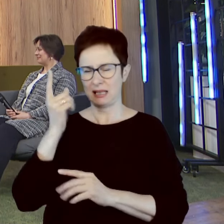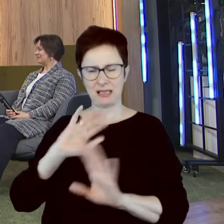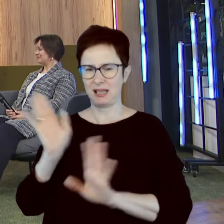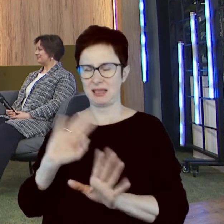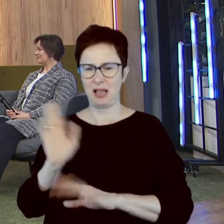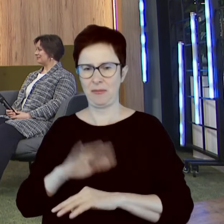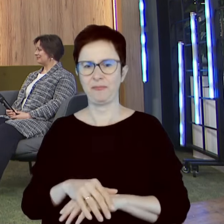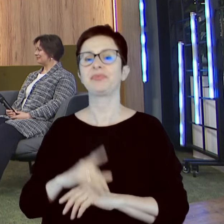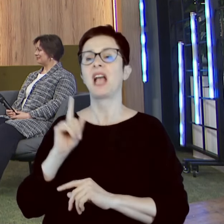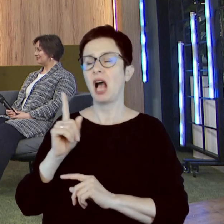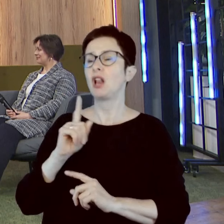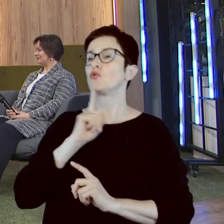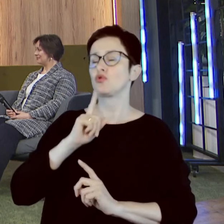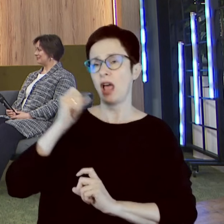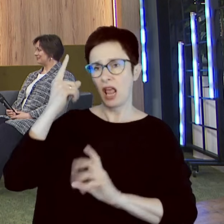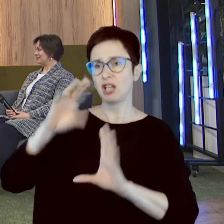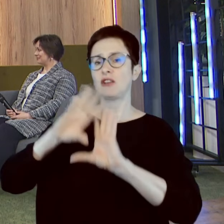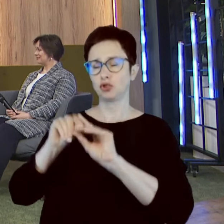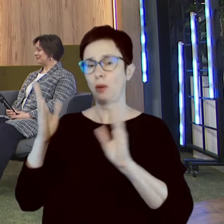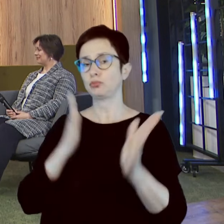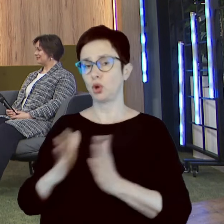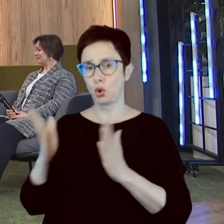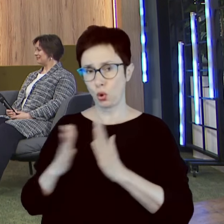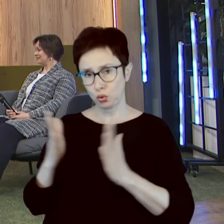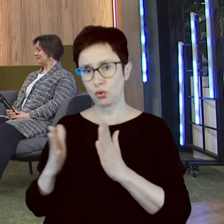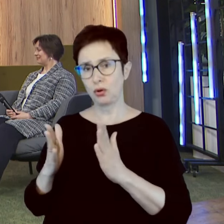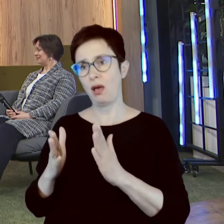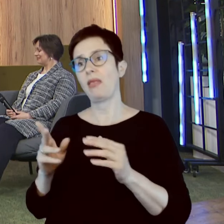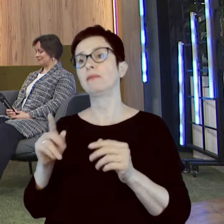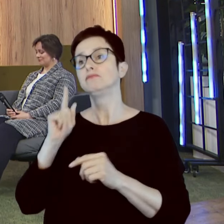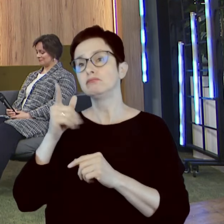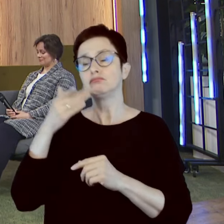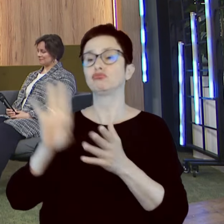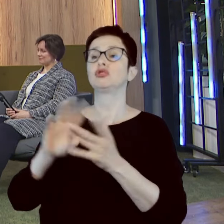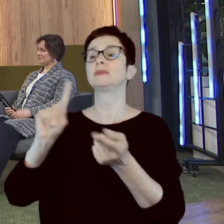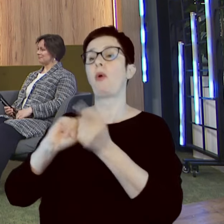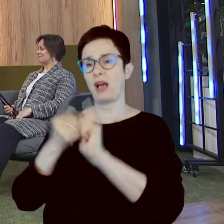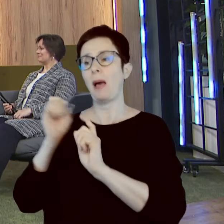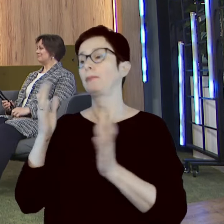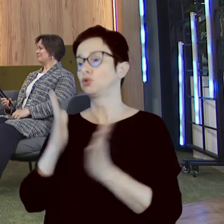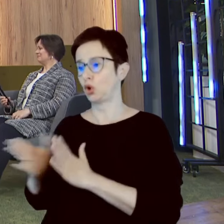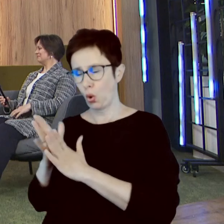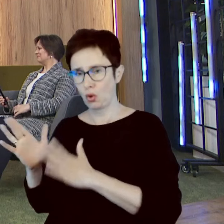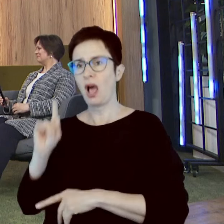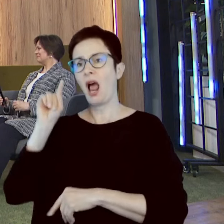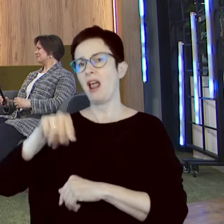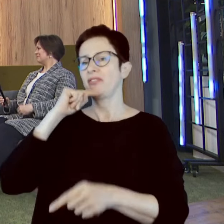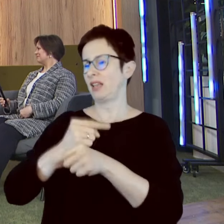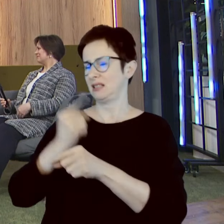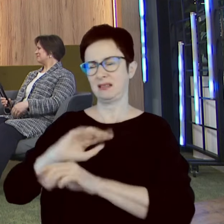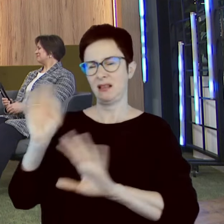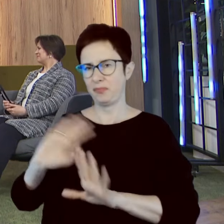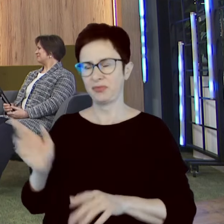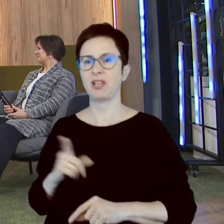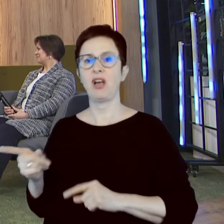inteligencja przygotuje wszystko po spotkanie zarządu i prawdopodobnie właśnie nie w formie jakiegoś opisu, tylko bardziej